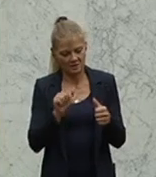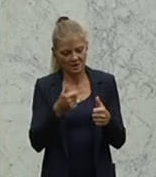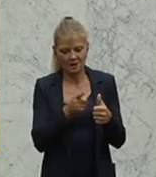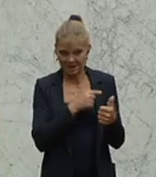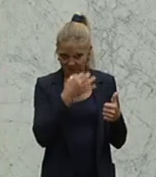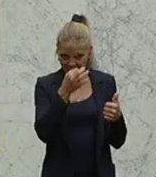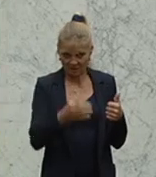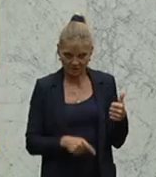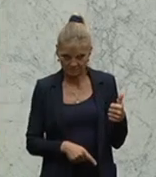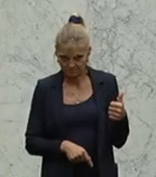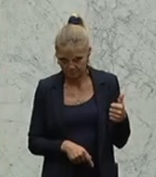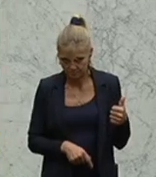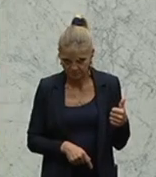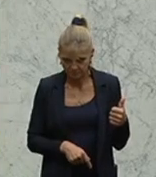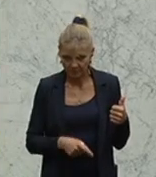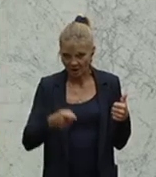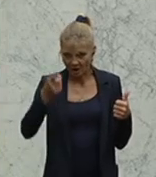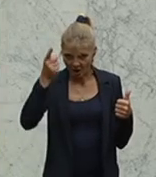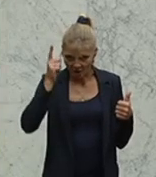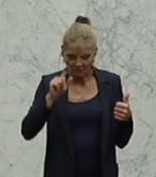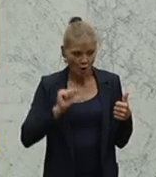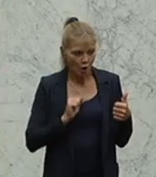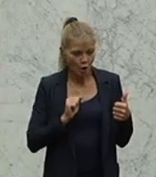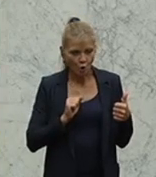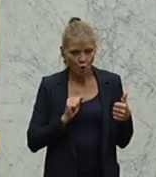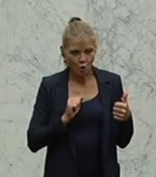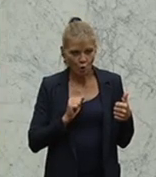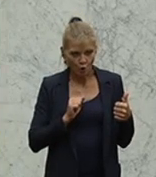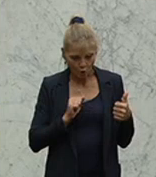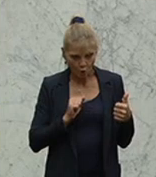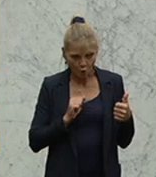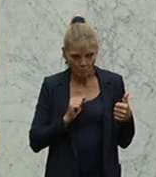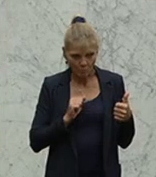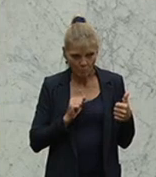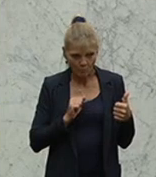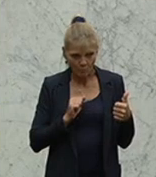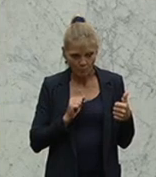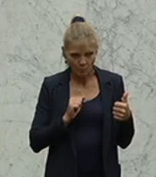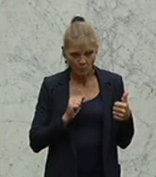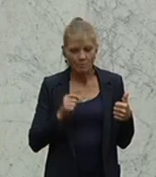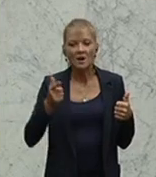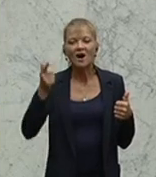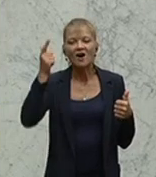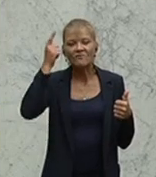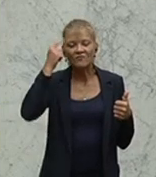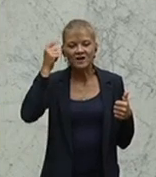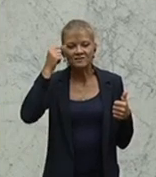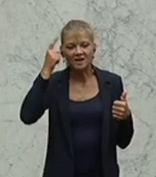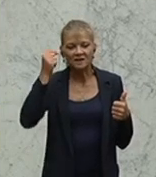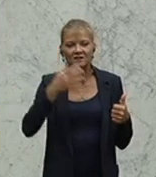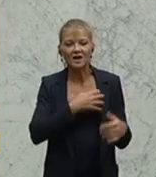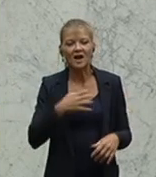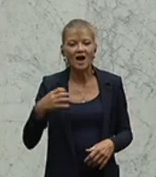ist der in diesem Verfahren als Verdächtiger geführte freiheitliche Hans Weichselbaum nach wie vor